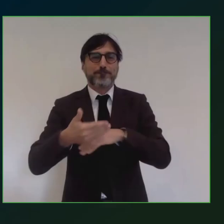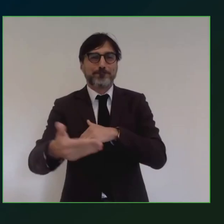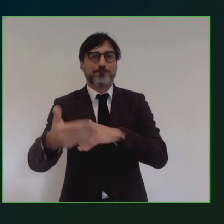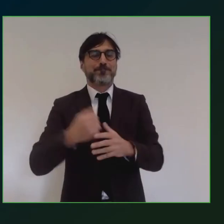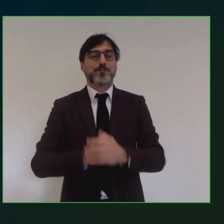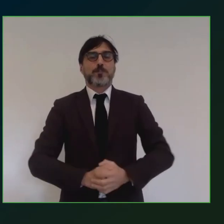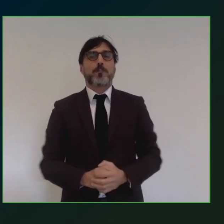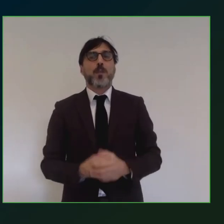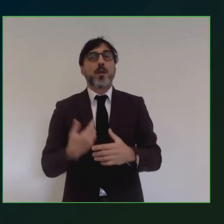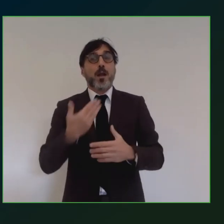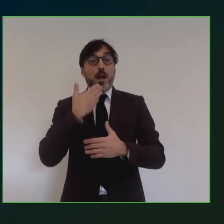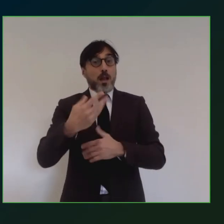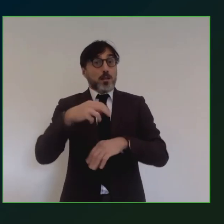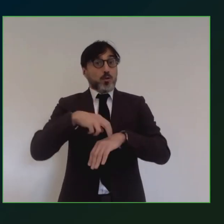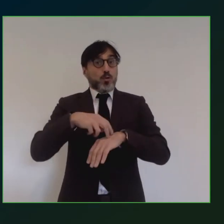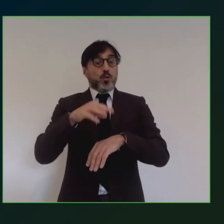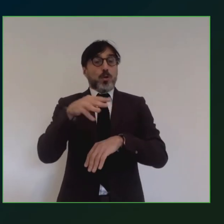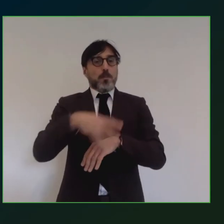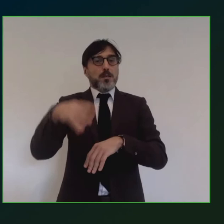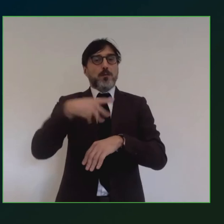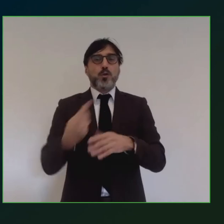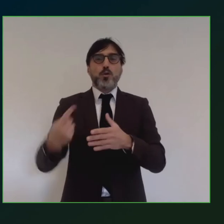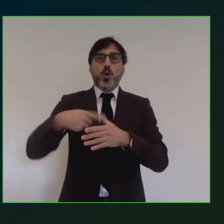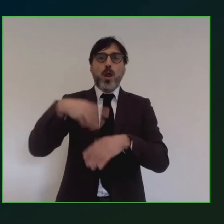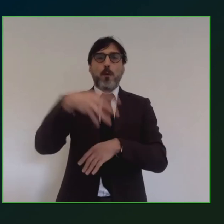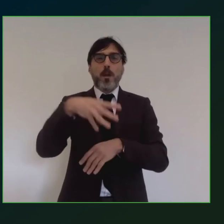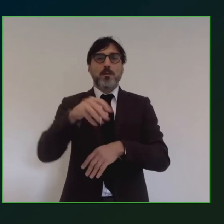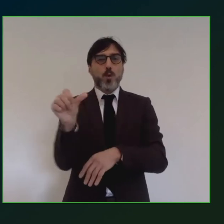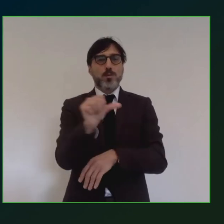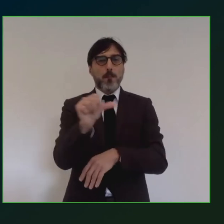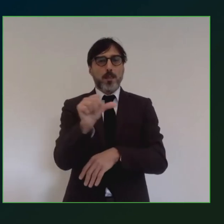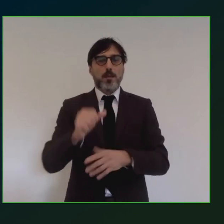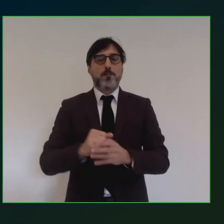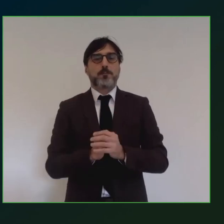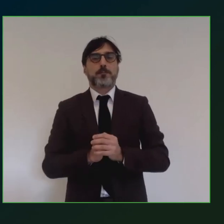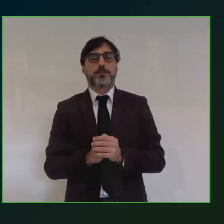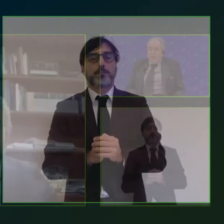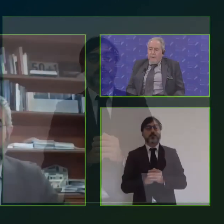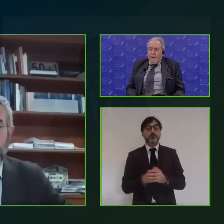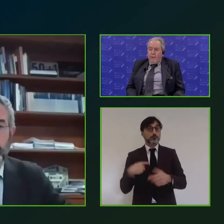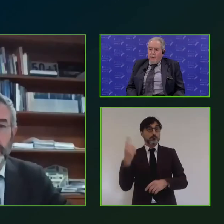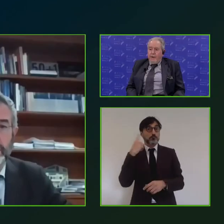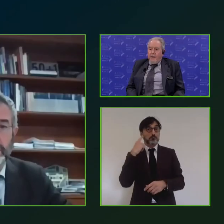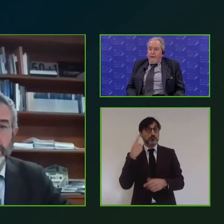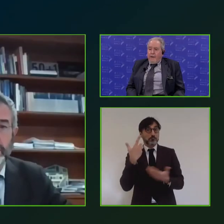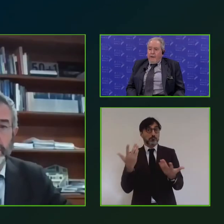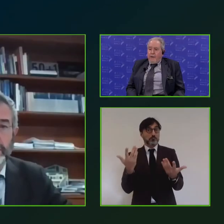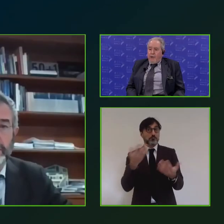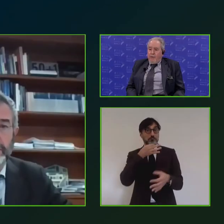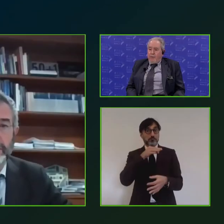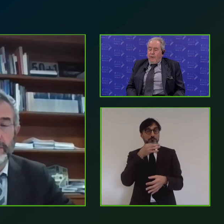torniamo a Massimo Sabatini Massimo hai sentito quello che